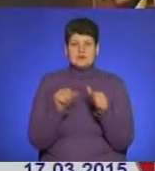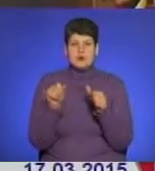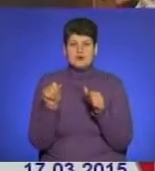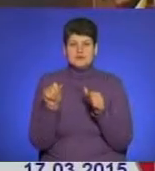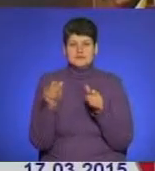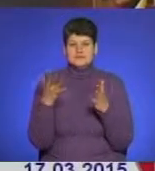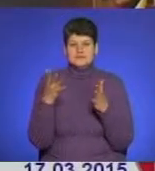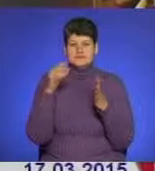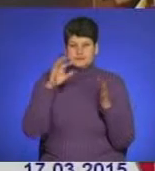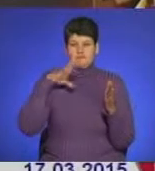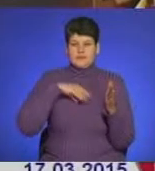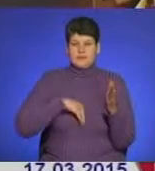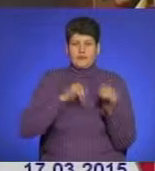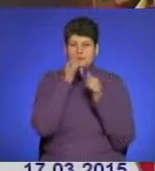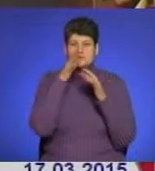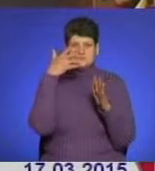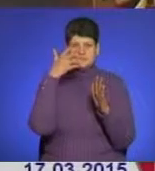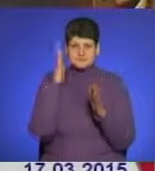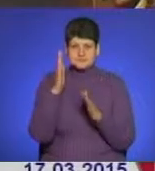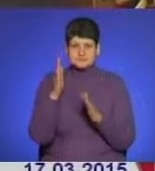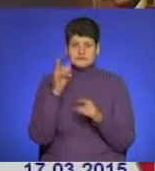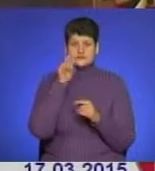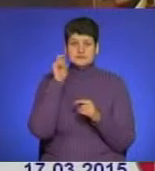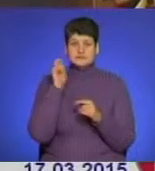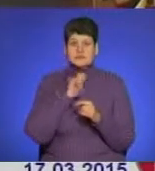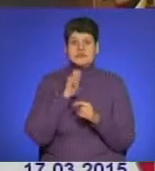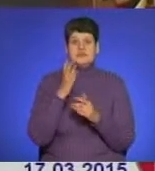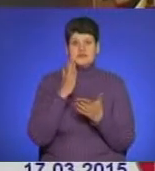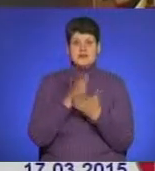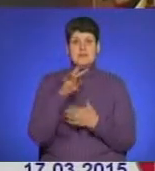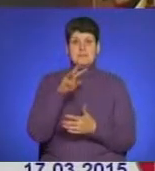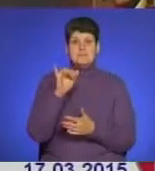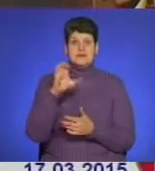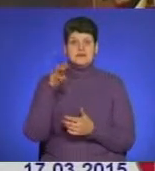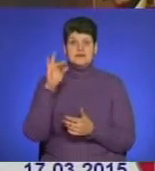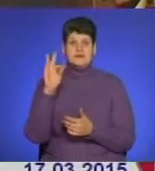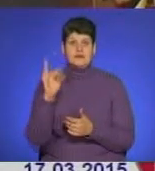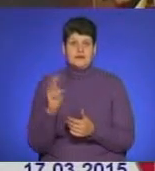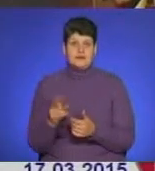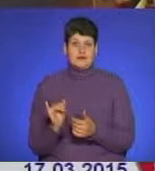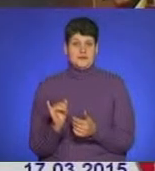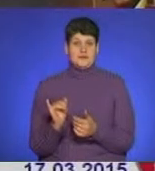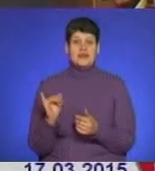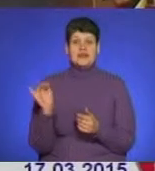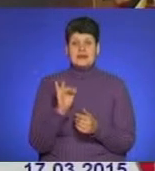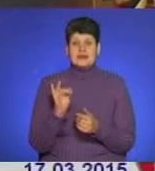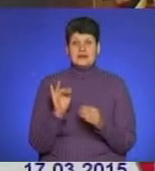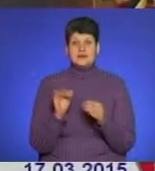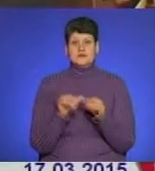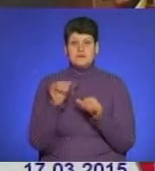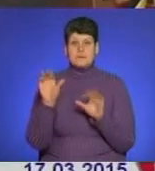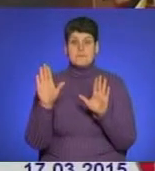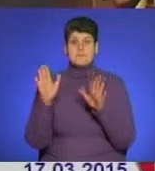Така ментальність прийняття світу. Українці – містики в якоюсь мірою. І деякі моменти